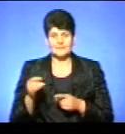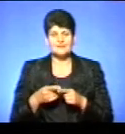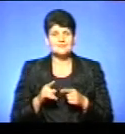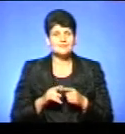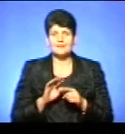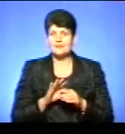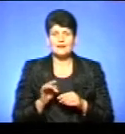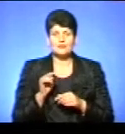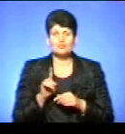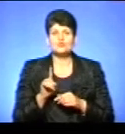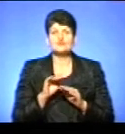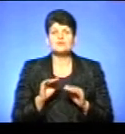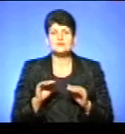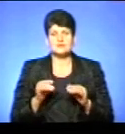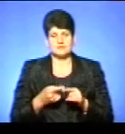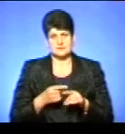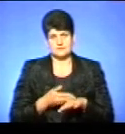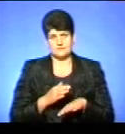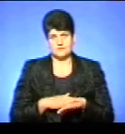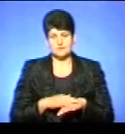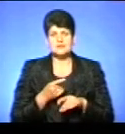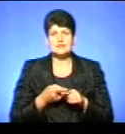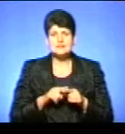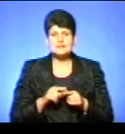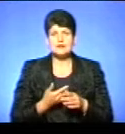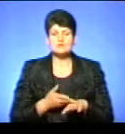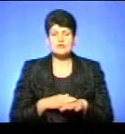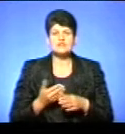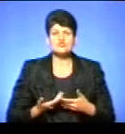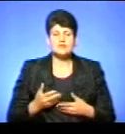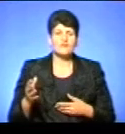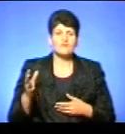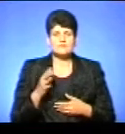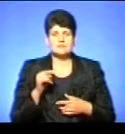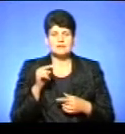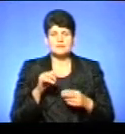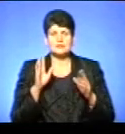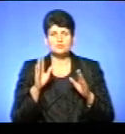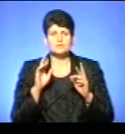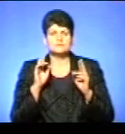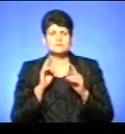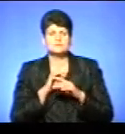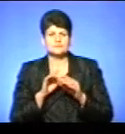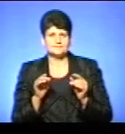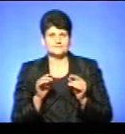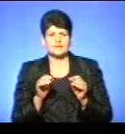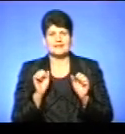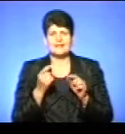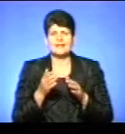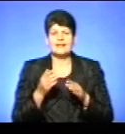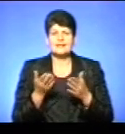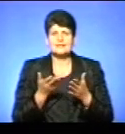не тому, що тільки дітям це ускладнює. Це ускладнюватиме життя усім. Там, де буде некоректно, де є, можливо,